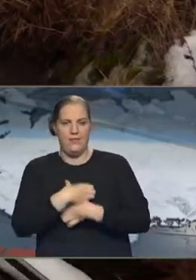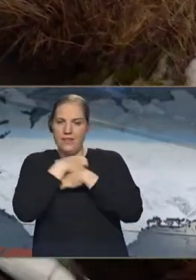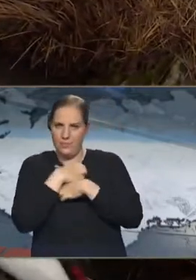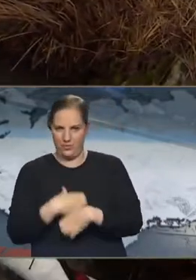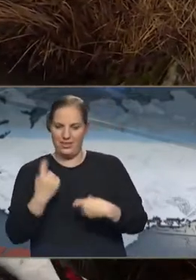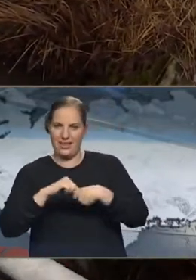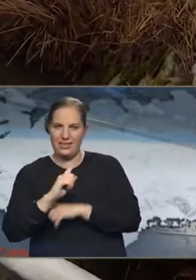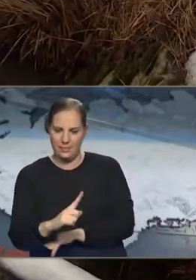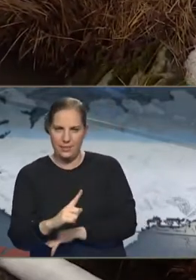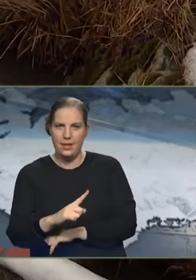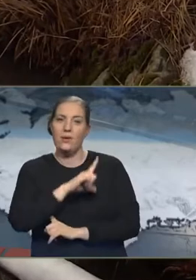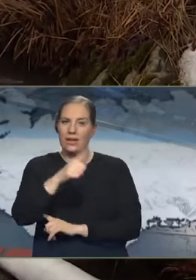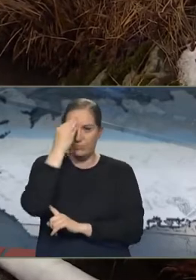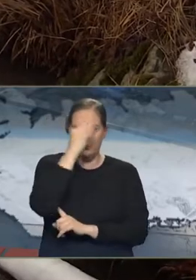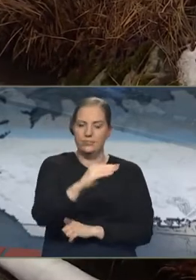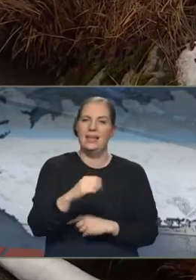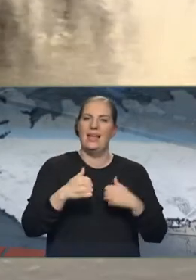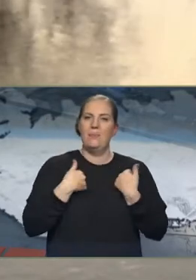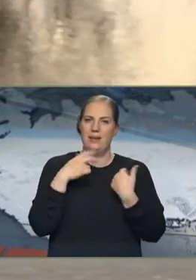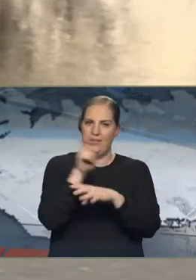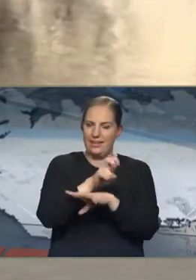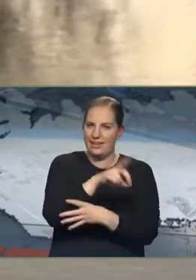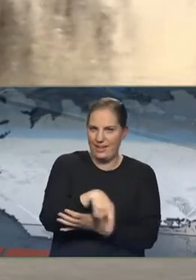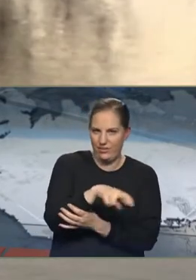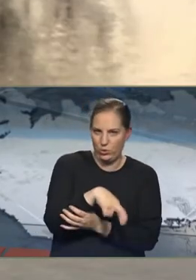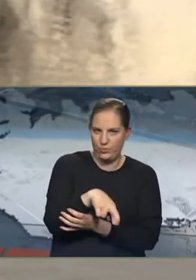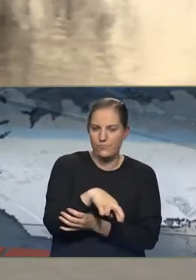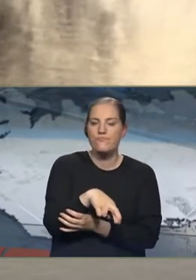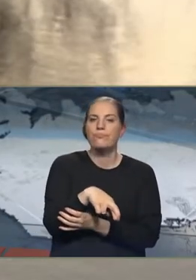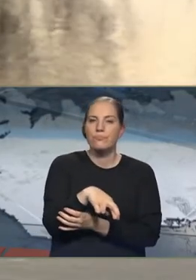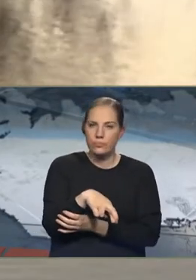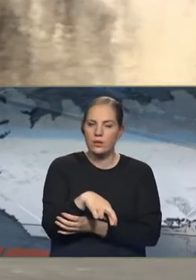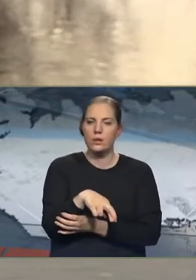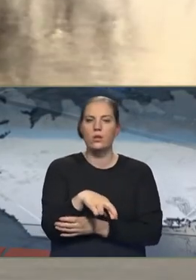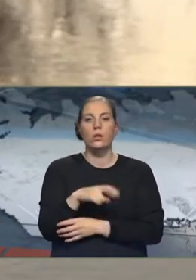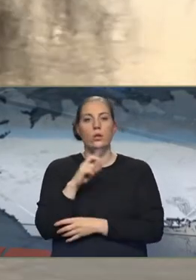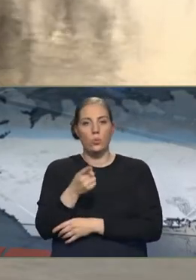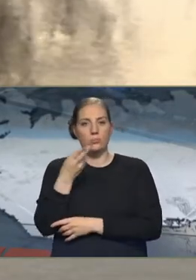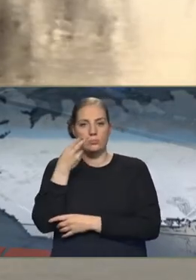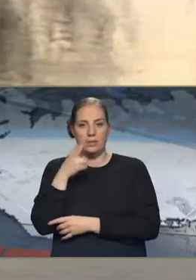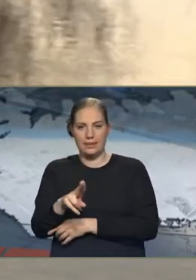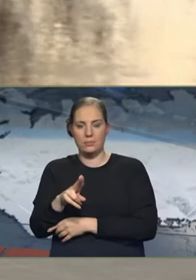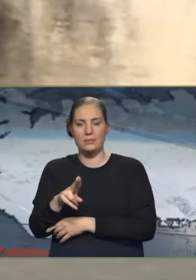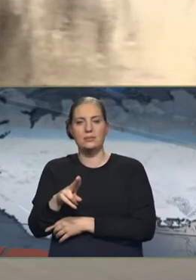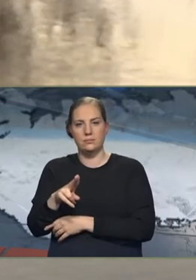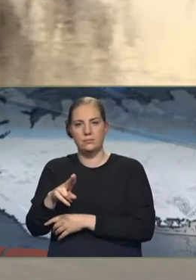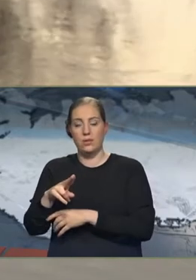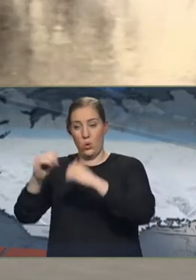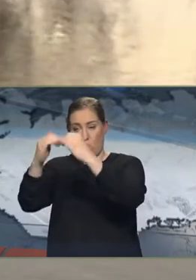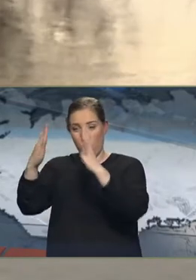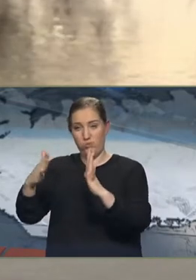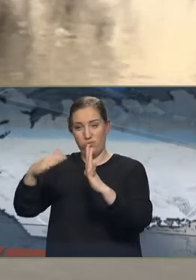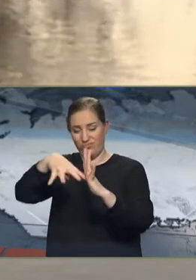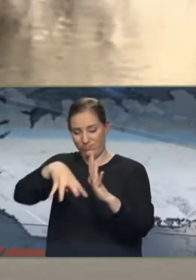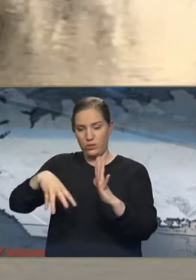eða strax líka til heilbreiðsefturleitts Reykjavíkur því að það sem til dæmis fer í ofanvarsniðurföllin fyrir utan húsin okkur á